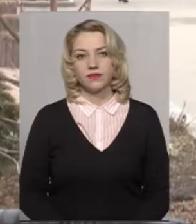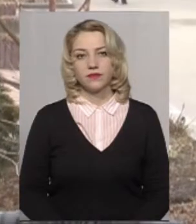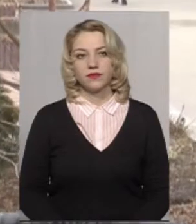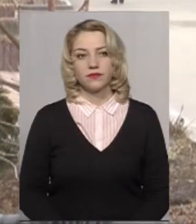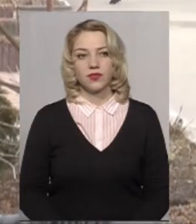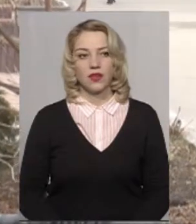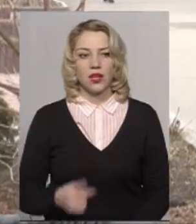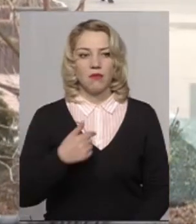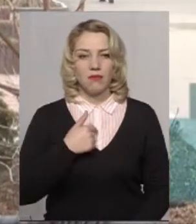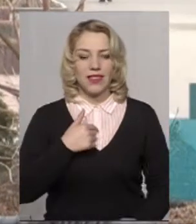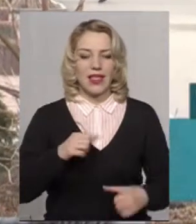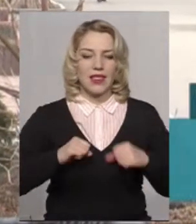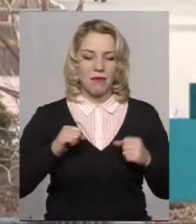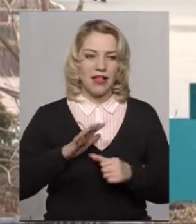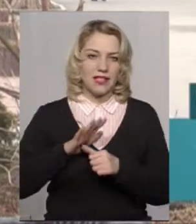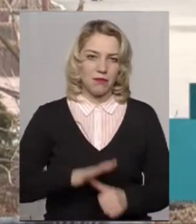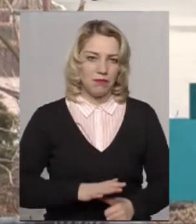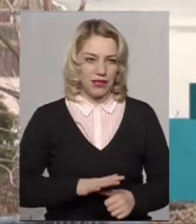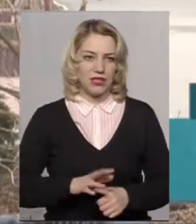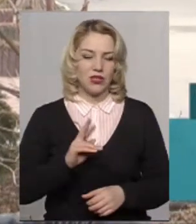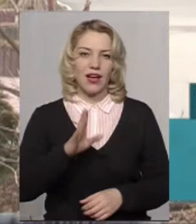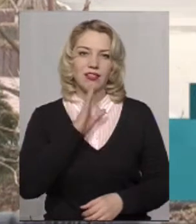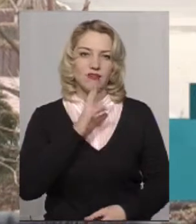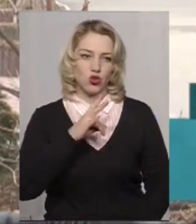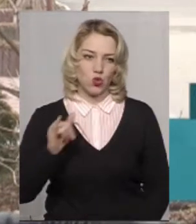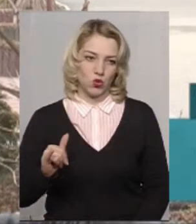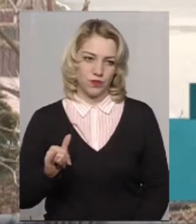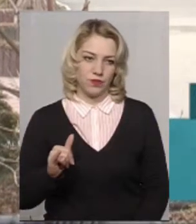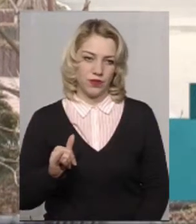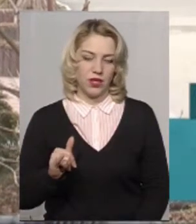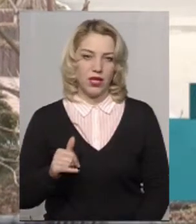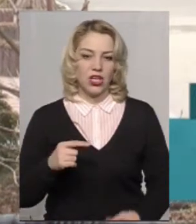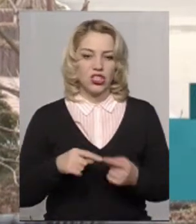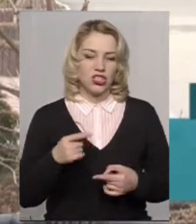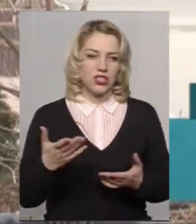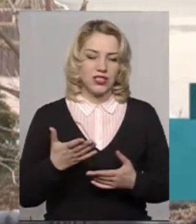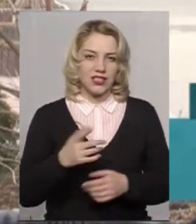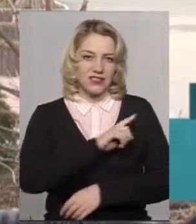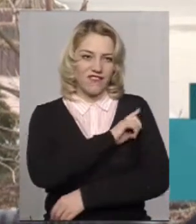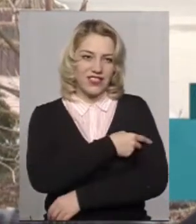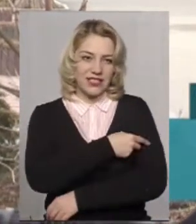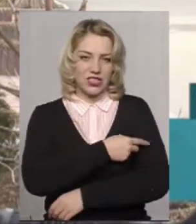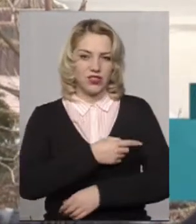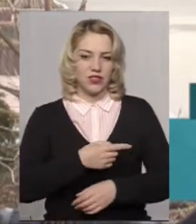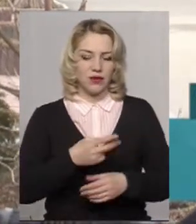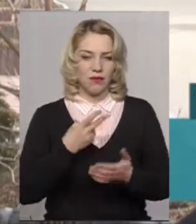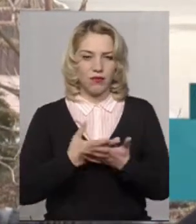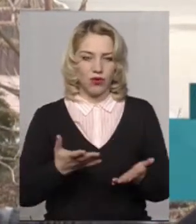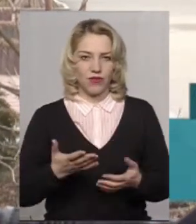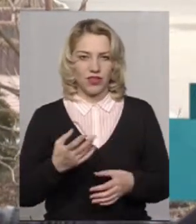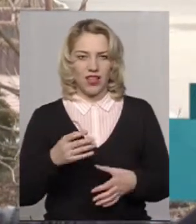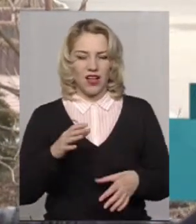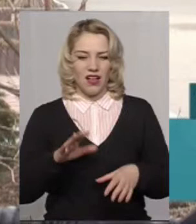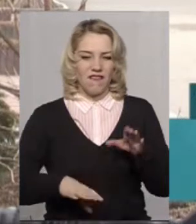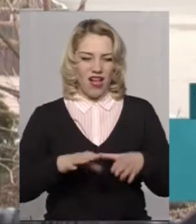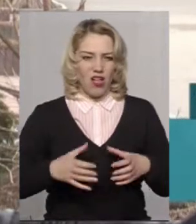Мене намагалися принизити, в першу чергу, дівчинку, через якісь фізичні прояви, взаємувагу, як